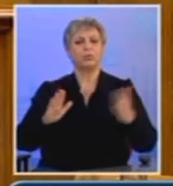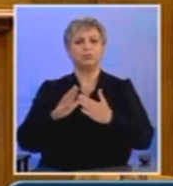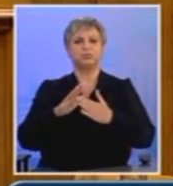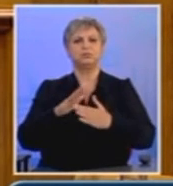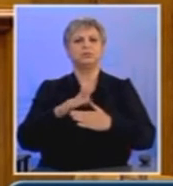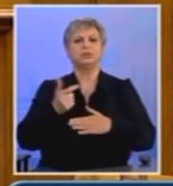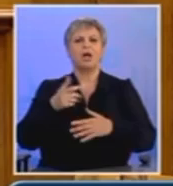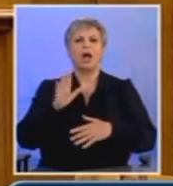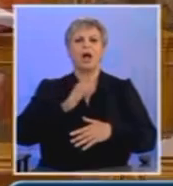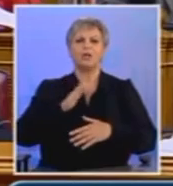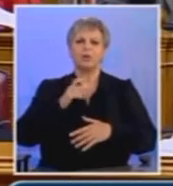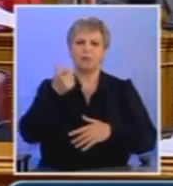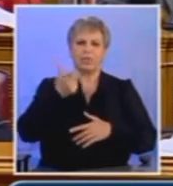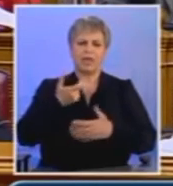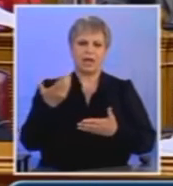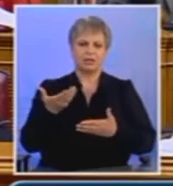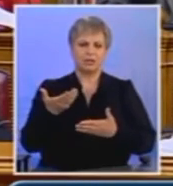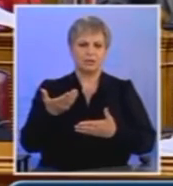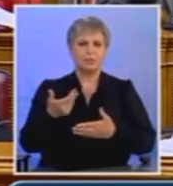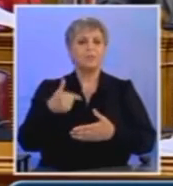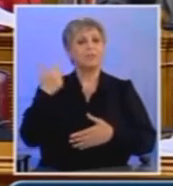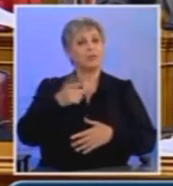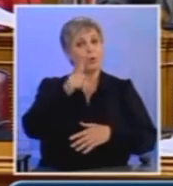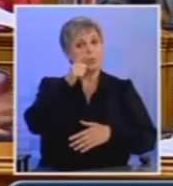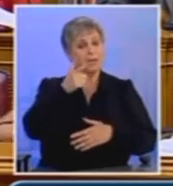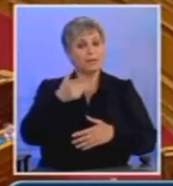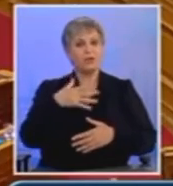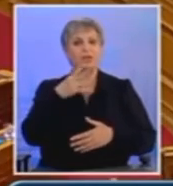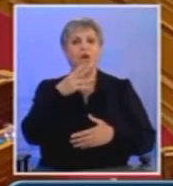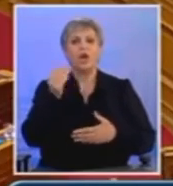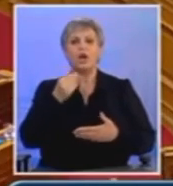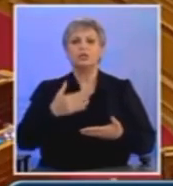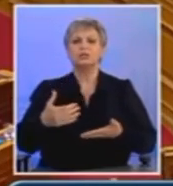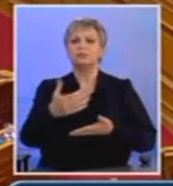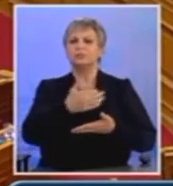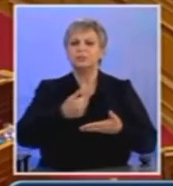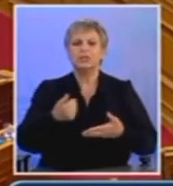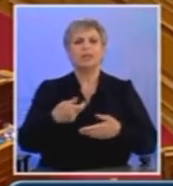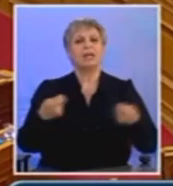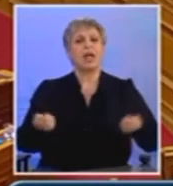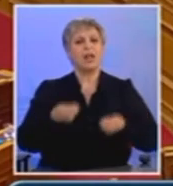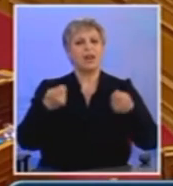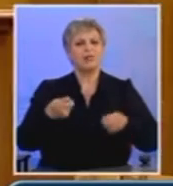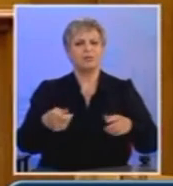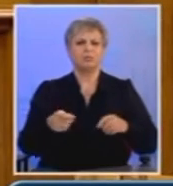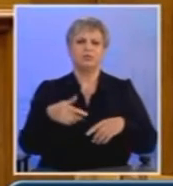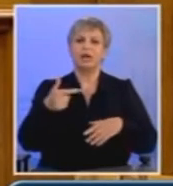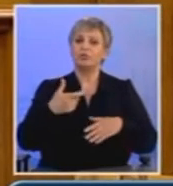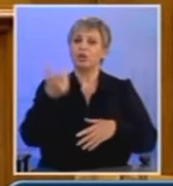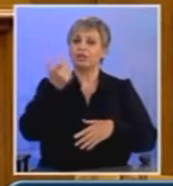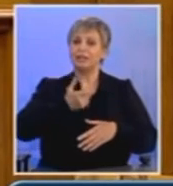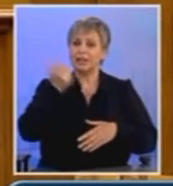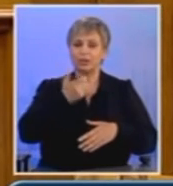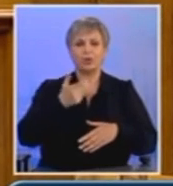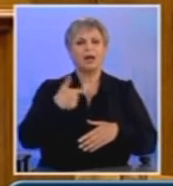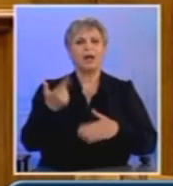Αισθάνεστε περήφανοι για τη νέα μείωση του εισοδήματος των μισθωτών, των αυταπασχολουμένων, των συνταξιούχων, το πάγωμα